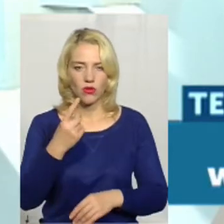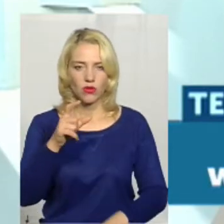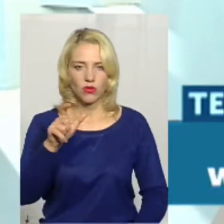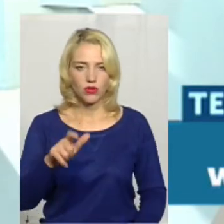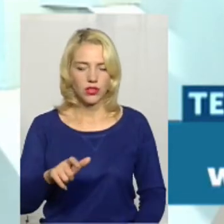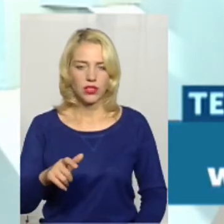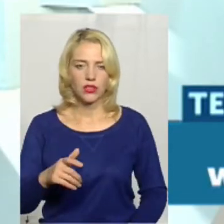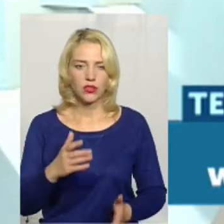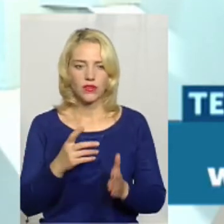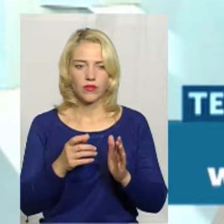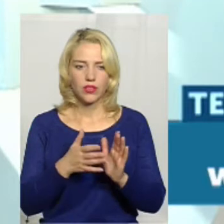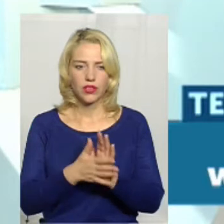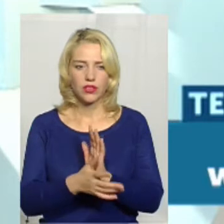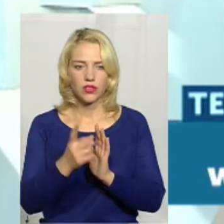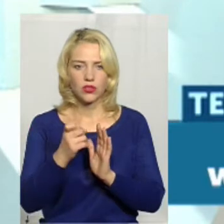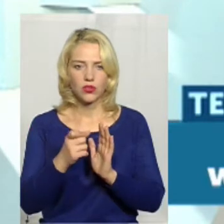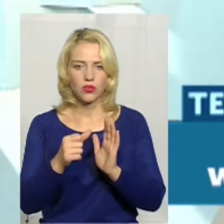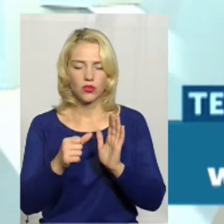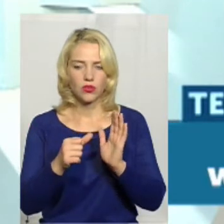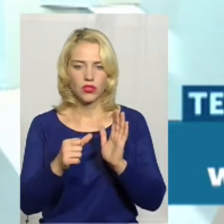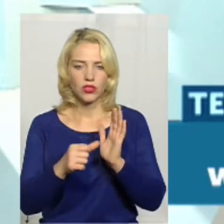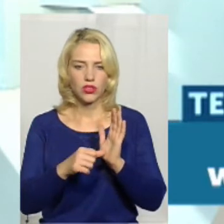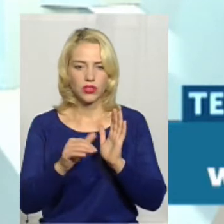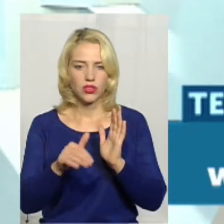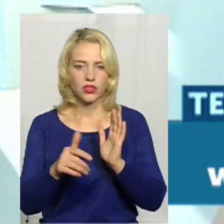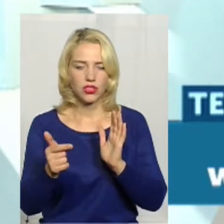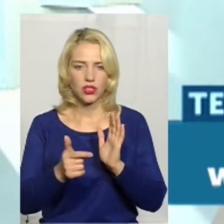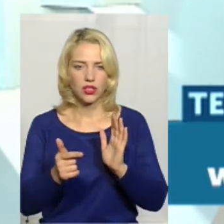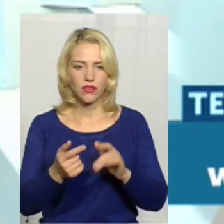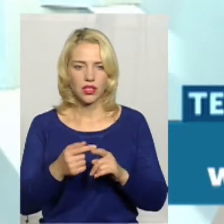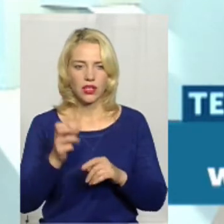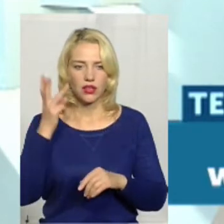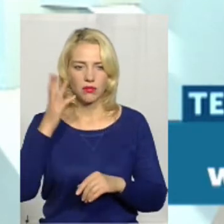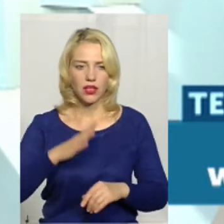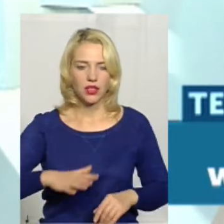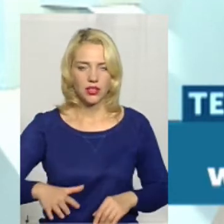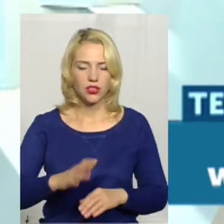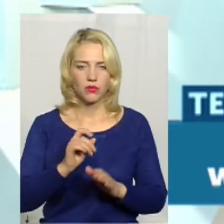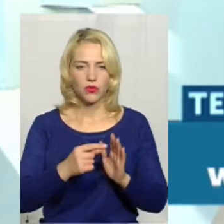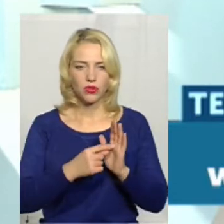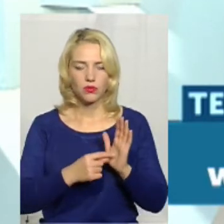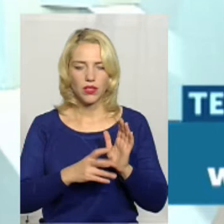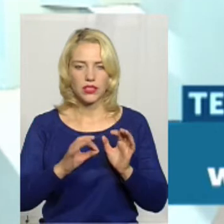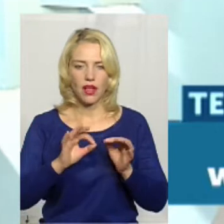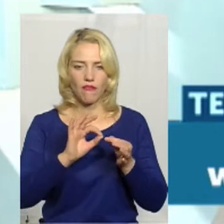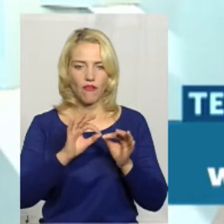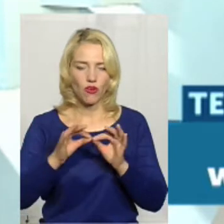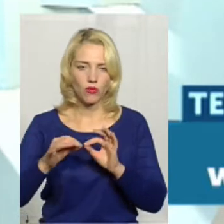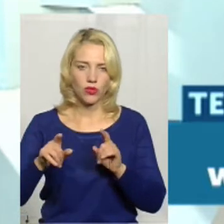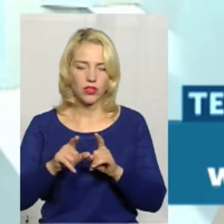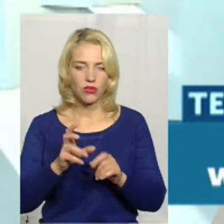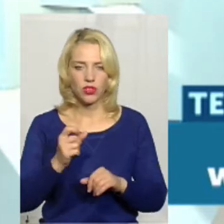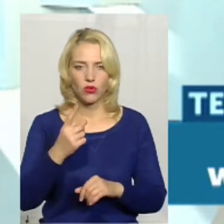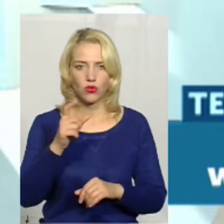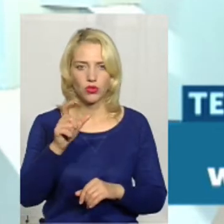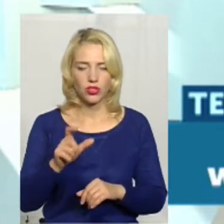йде 166 гривень. на одного жителя. І медична субвенція розпреділяється за формулою також на